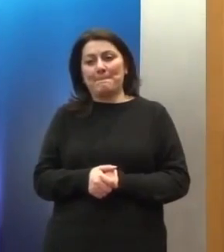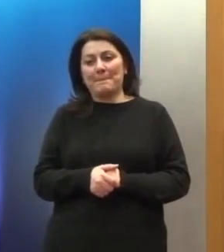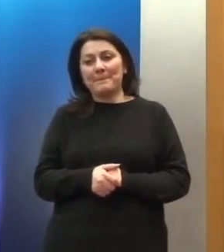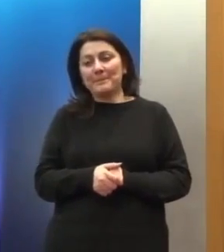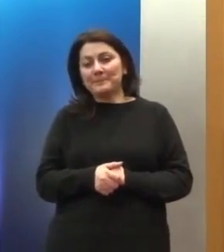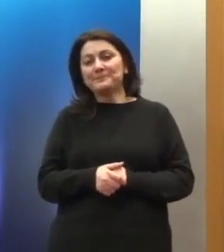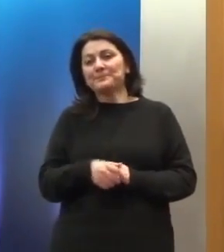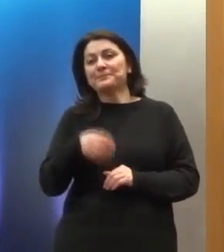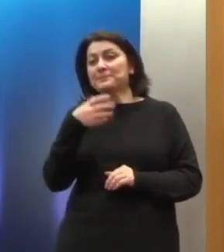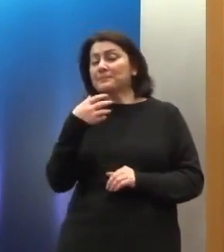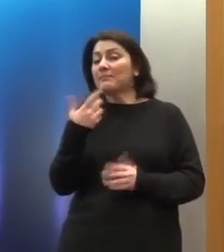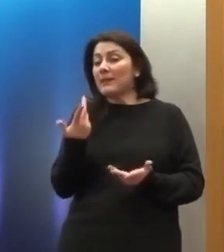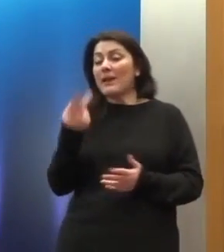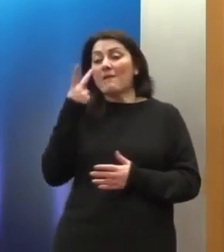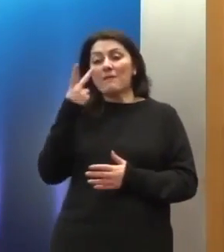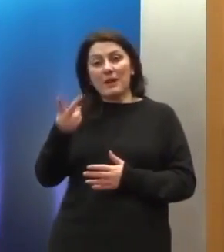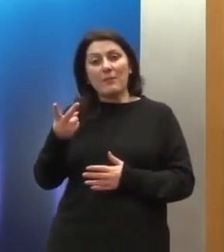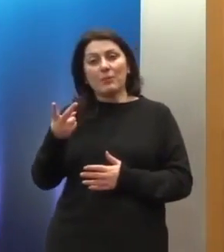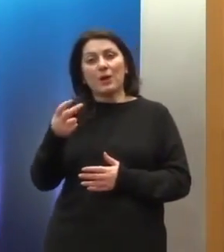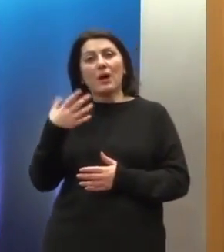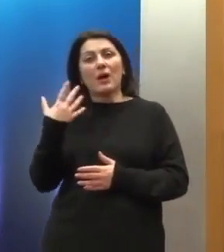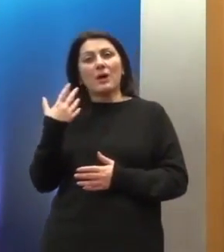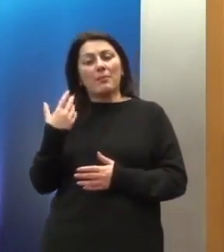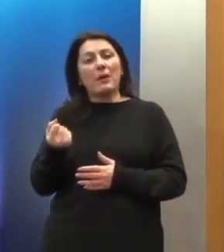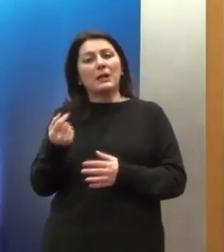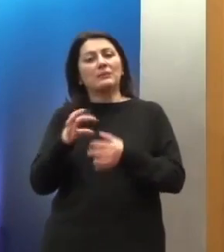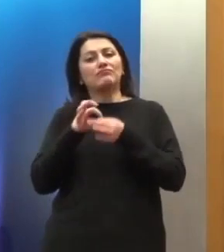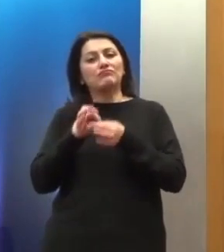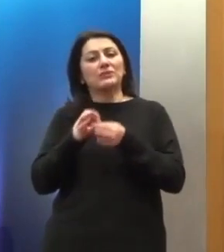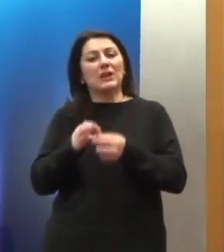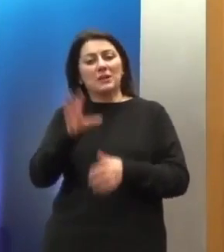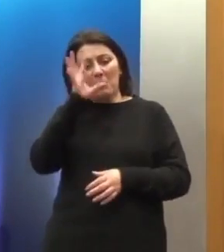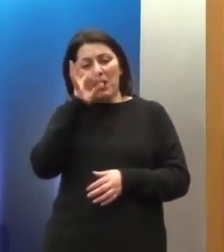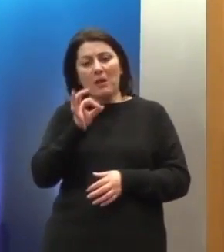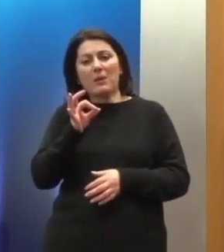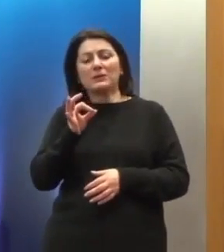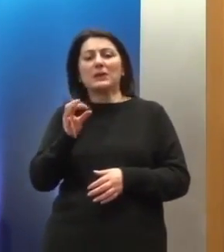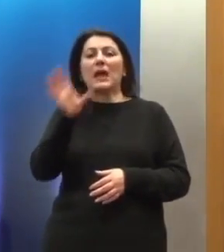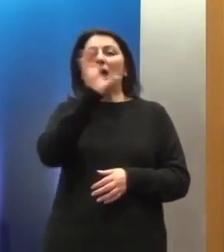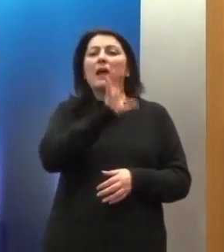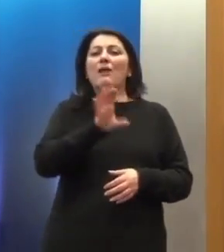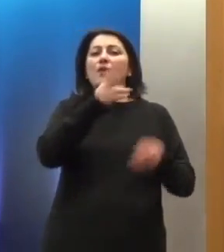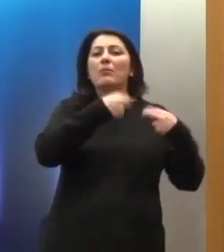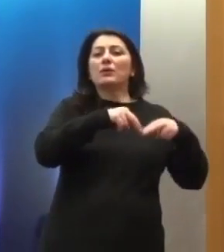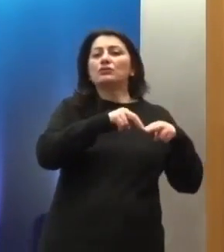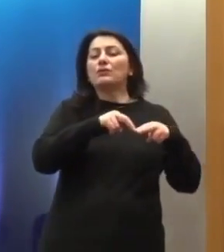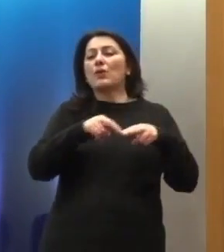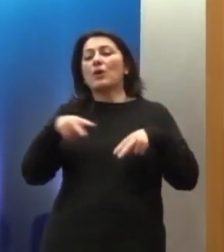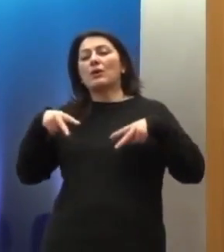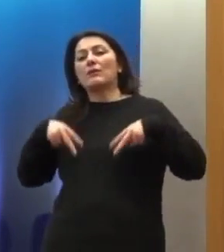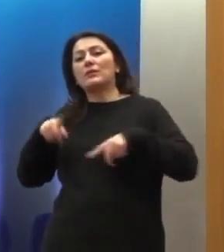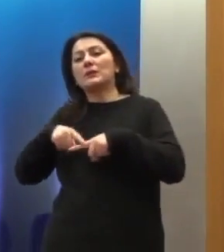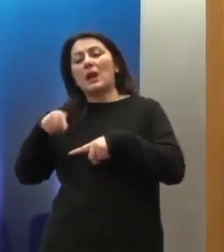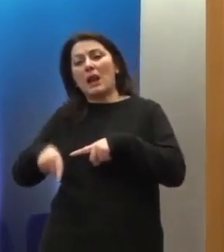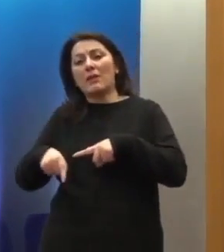Υπάρχει, συνεπώς, μια ανταπόκριση, μια ειλικρίνηση στις σχέσεις μετά της Ελλάδας με το Συμβούλιο της Ευρώπης. Και αυτό είναι σημαντικό, γιατί ο τρόπος με τον οποίο